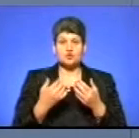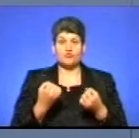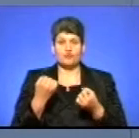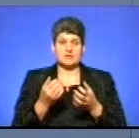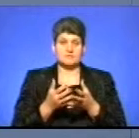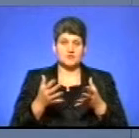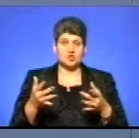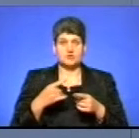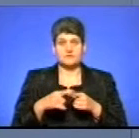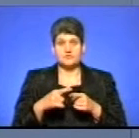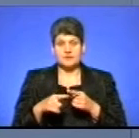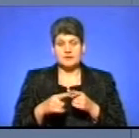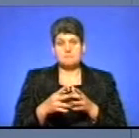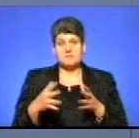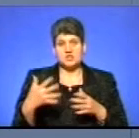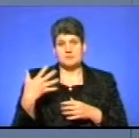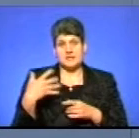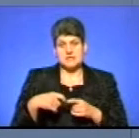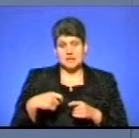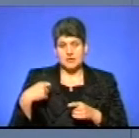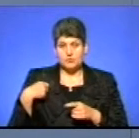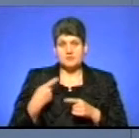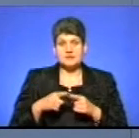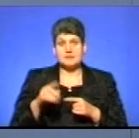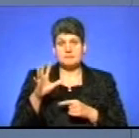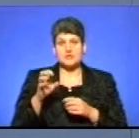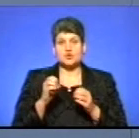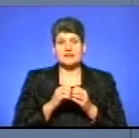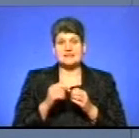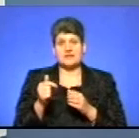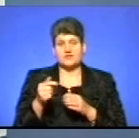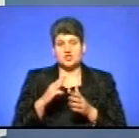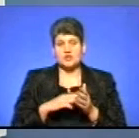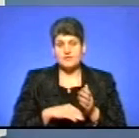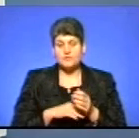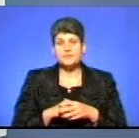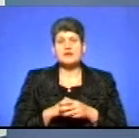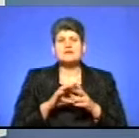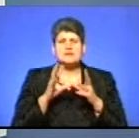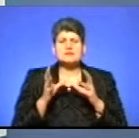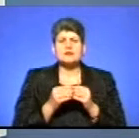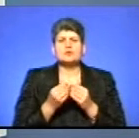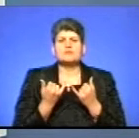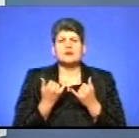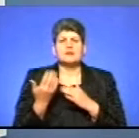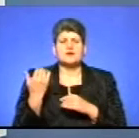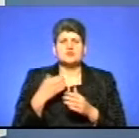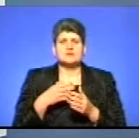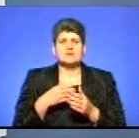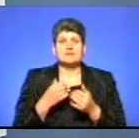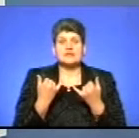перевищив швидкість більше 50 кілометрів, це 510 гривень штрафу. Яким чином дотепер загалом визначалася швидкість?